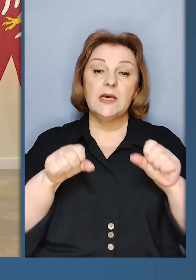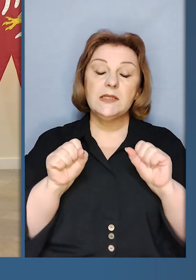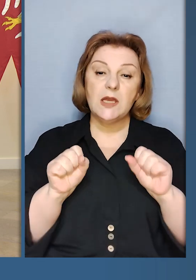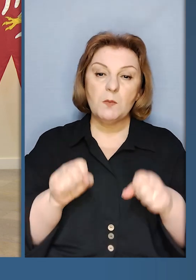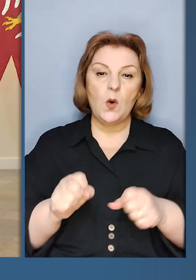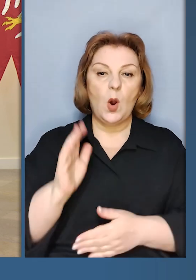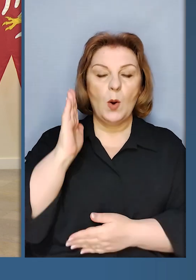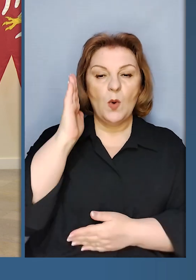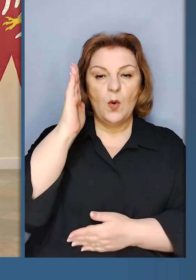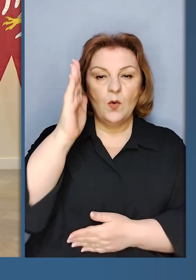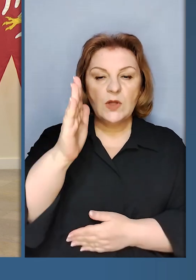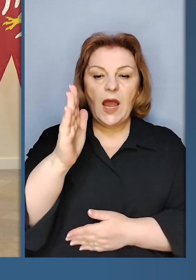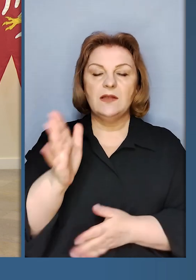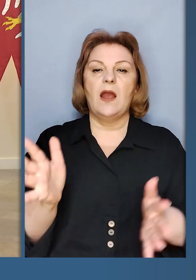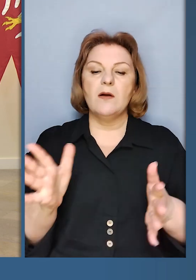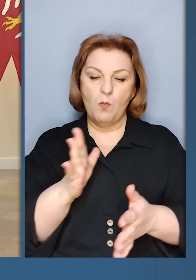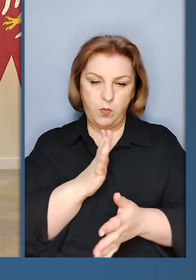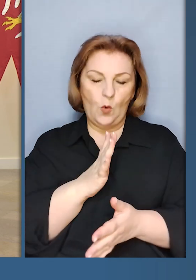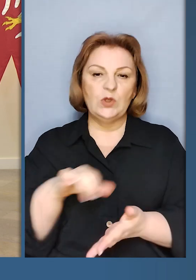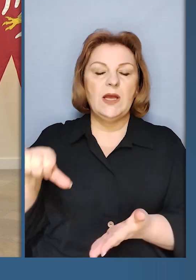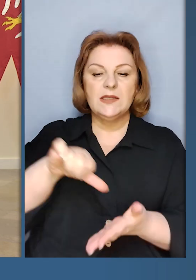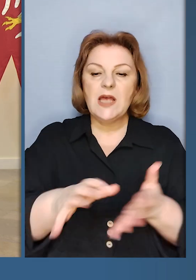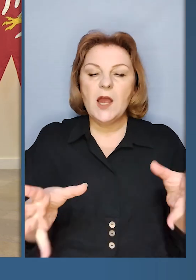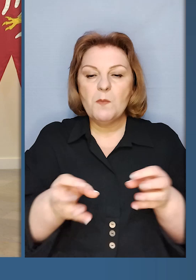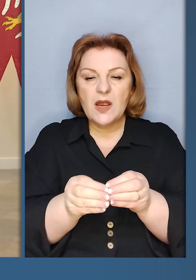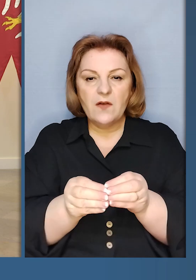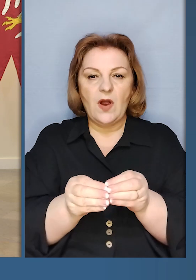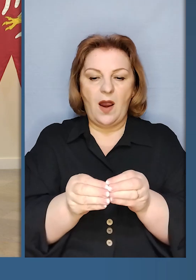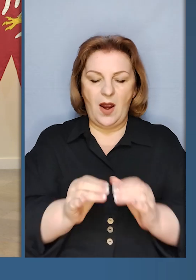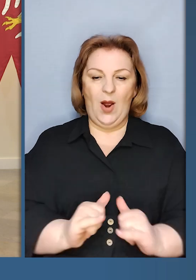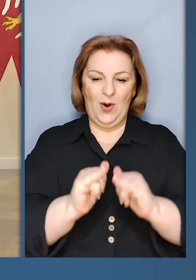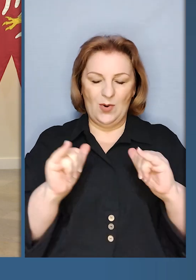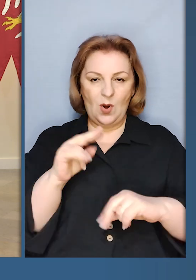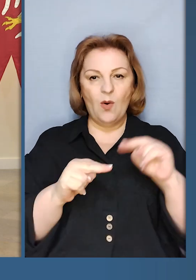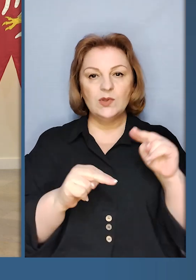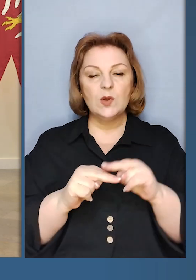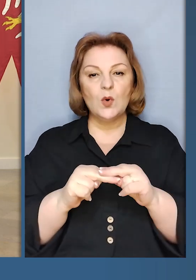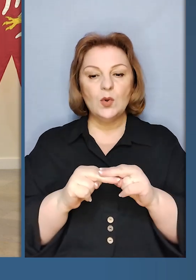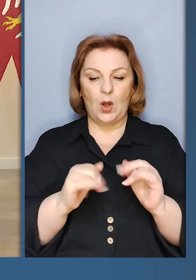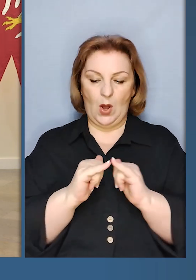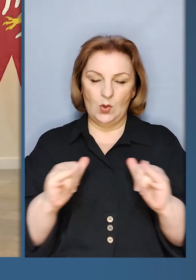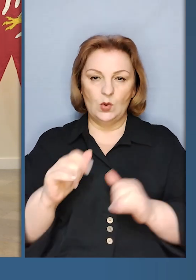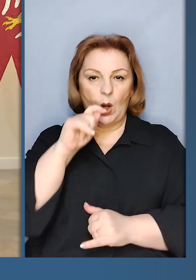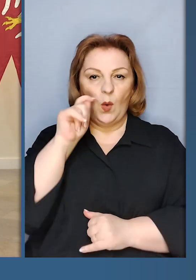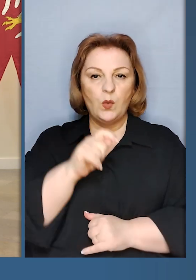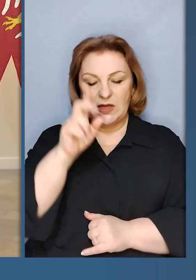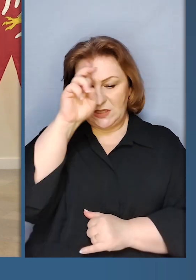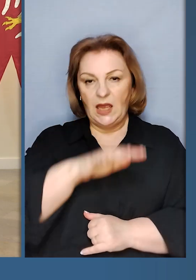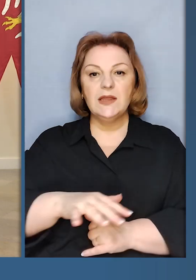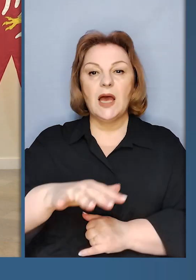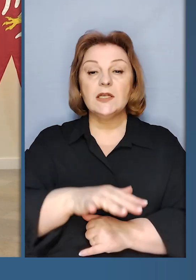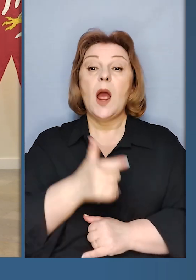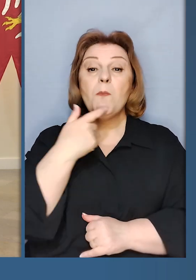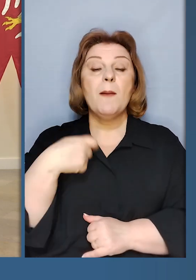і могли в майбутньому бути співучасниками розбудови і розвитку української